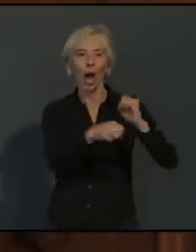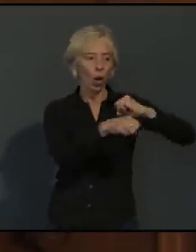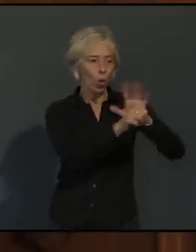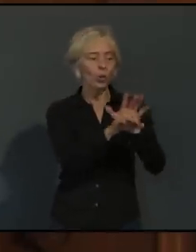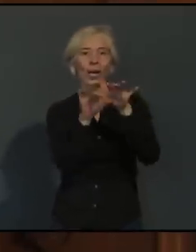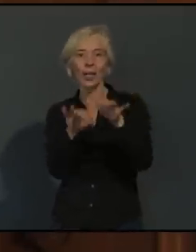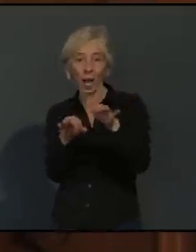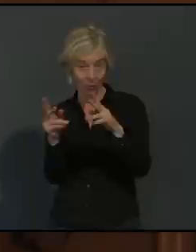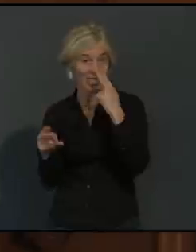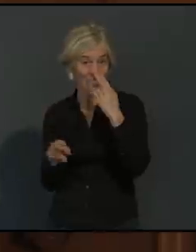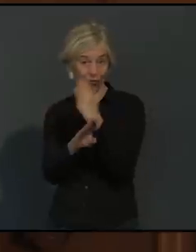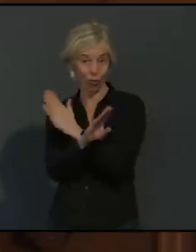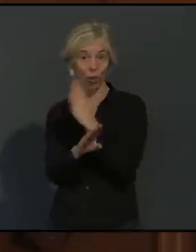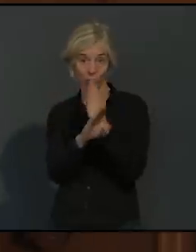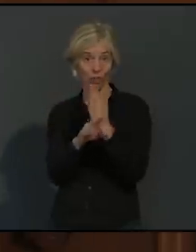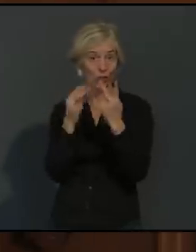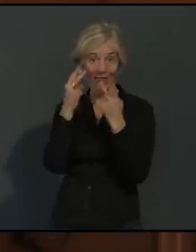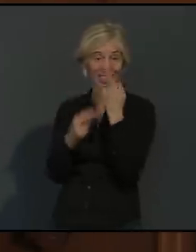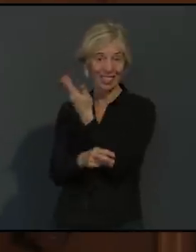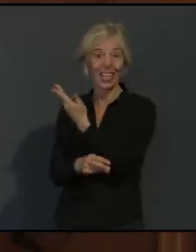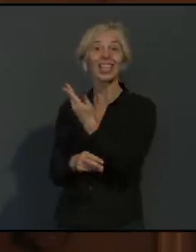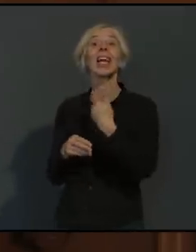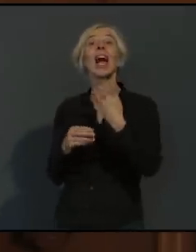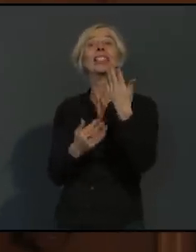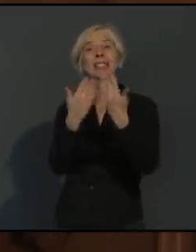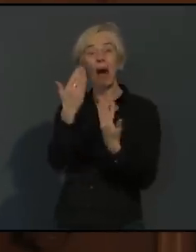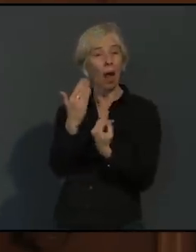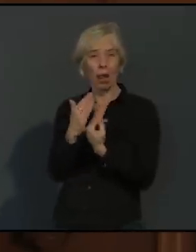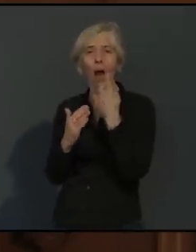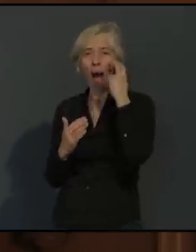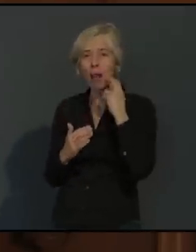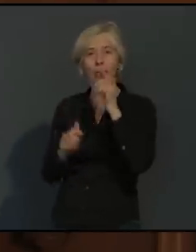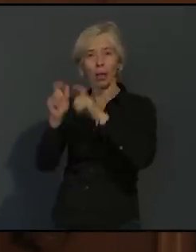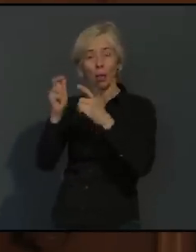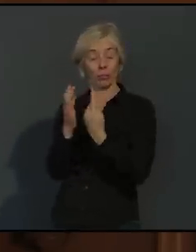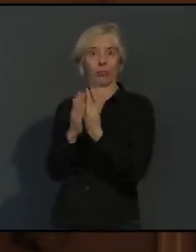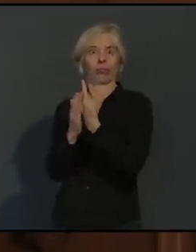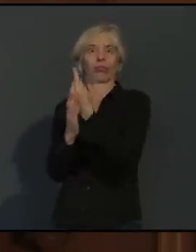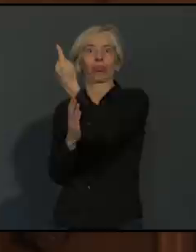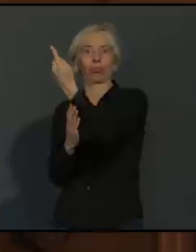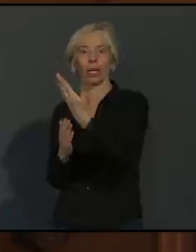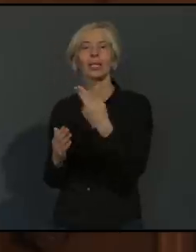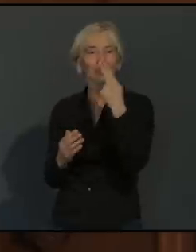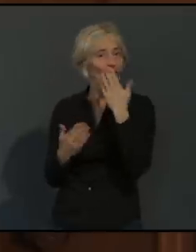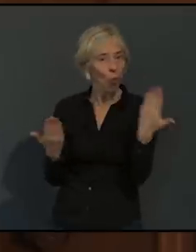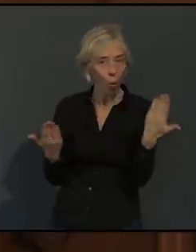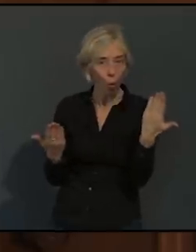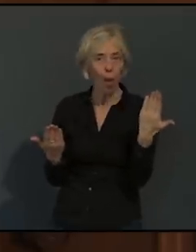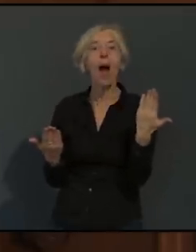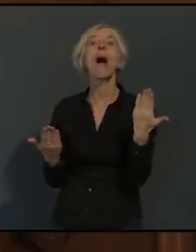Und da werden unsere Fachkräfte gefragt. Und dadurch, dass wir jetzt so viele Hilfskräfte haben, die die